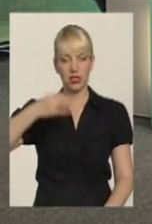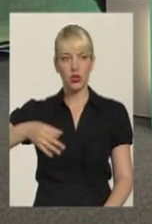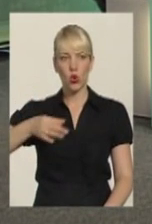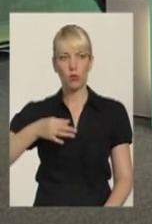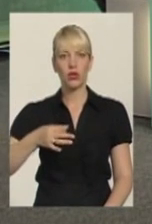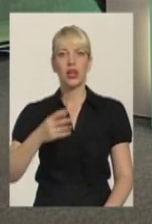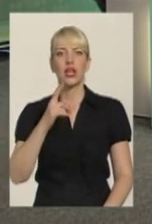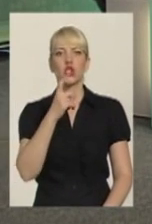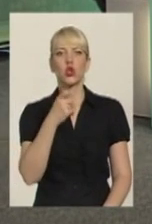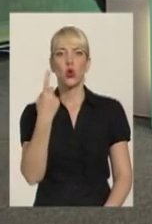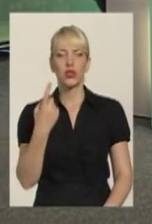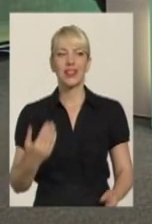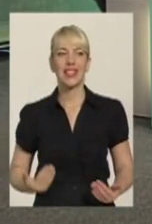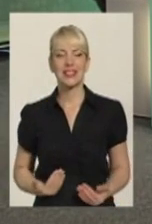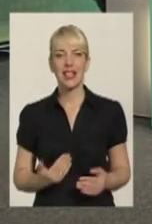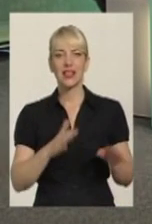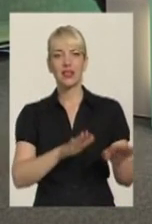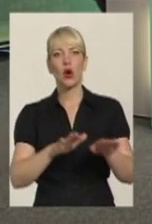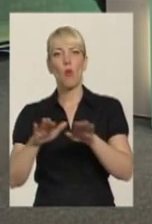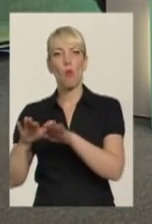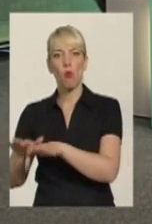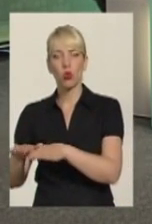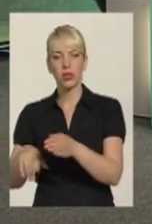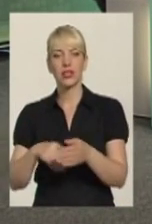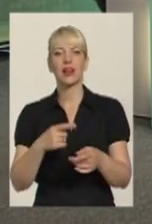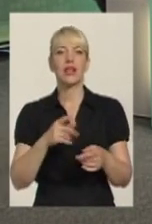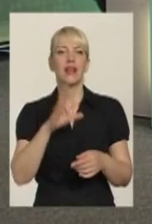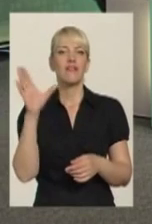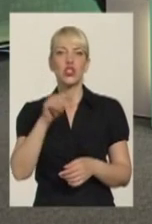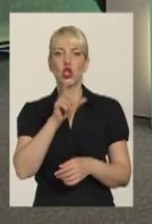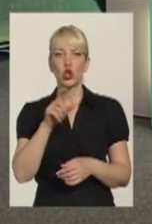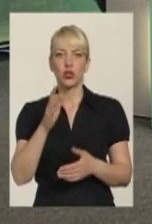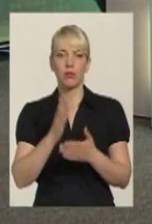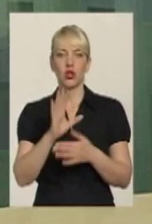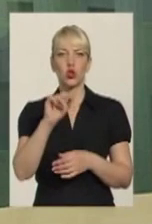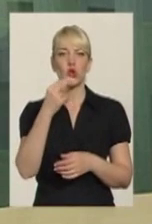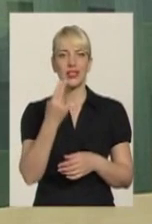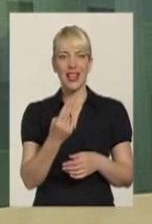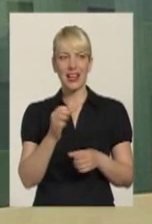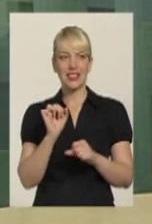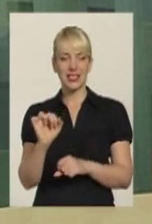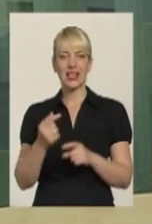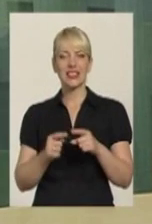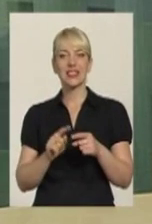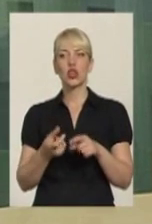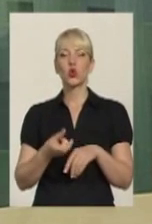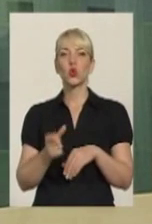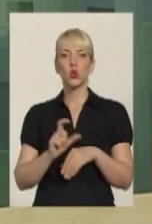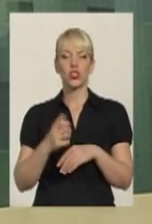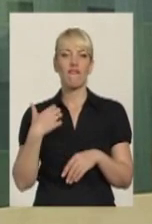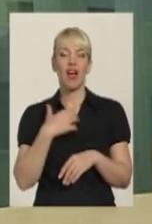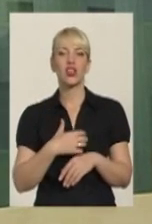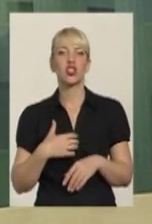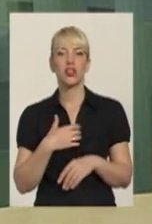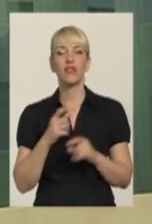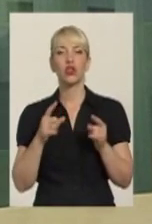населеному пункті. І всі люди мають сьогодні соціальний захист. І це дуже важливо. Це дуже важливо. І тому